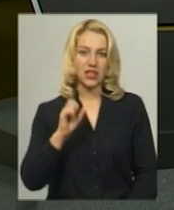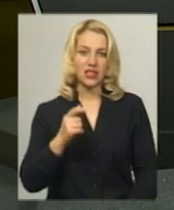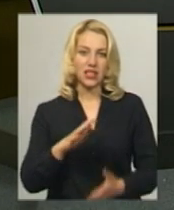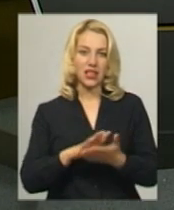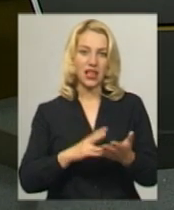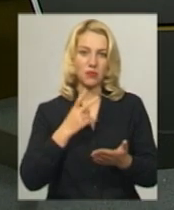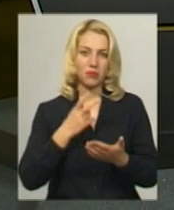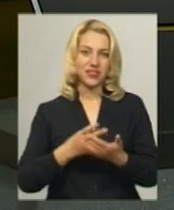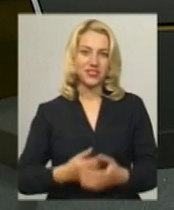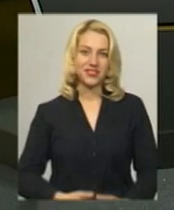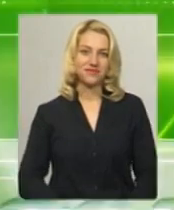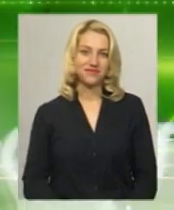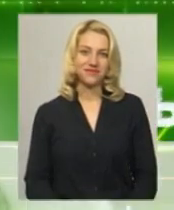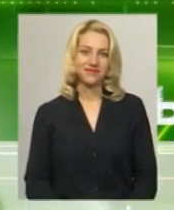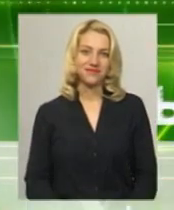Далі ви побачите.